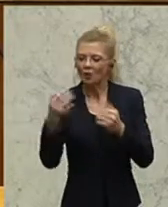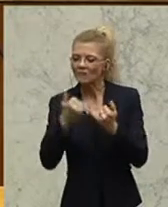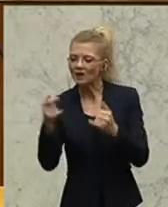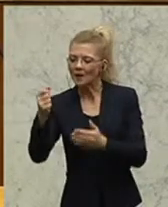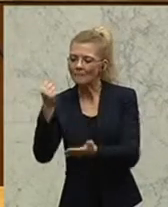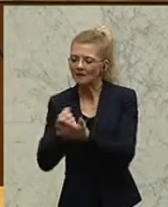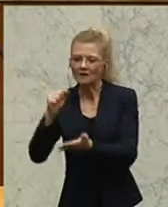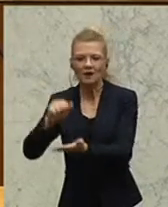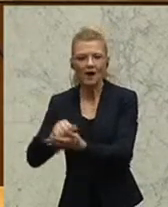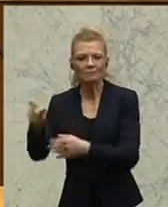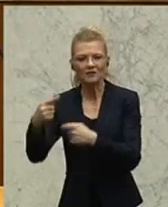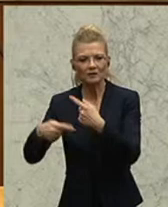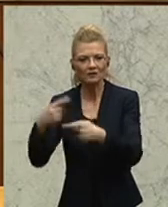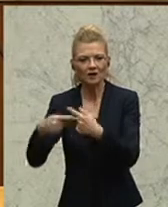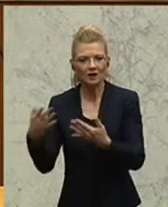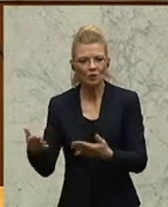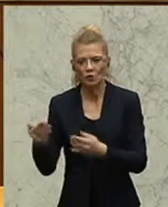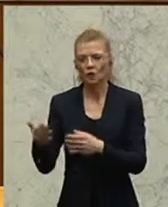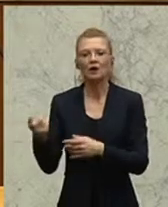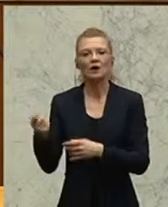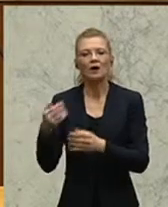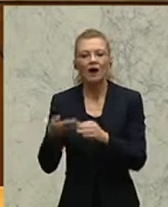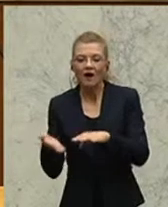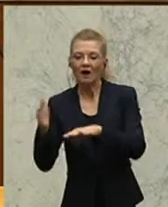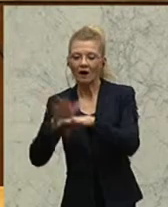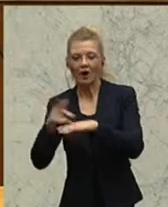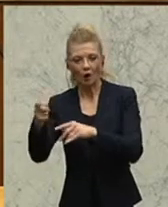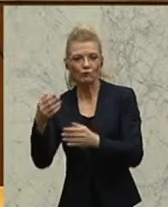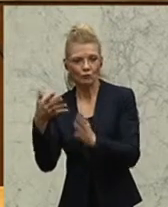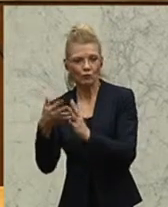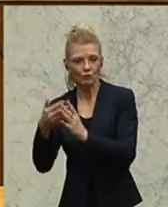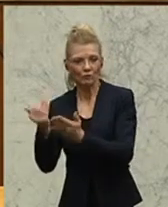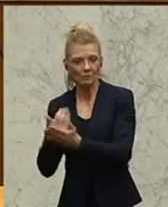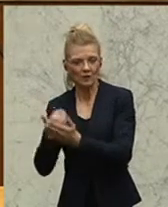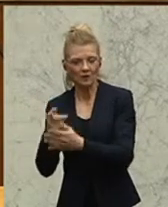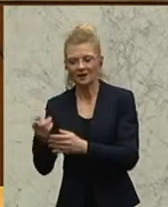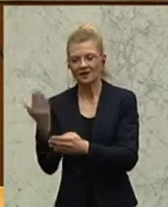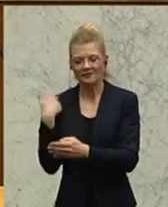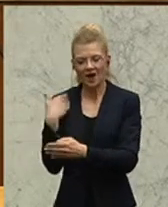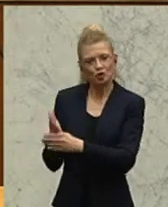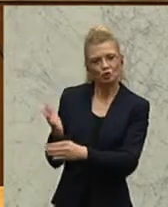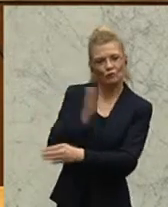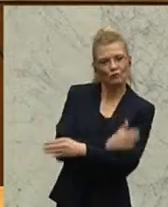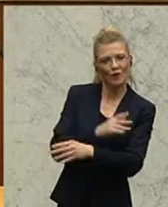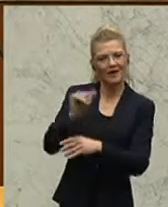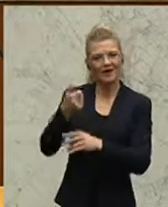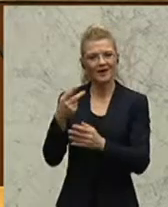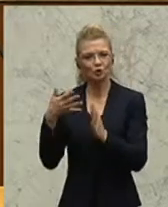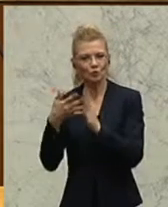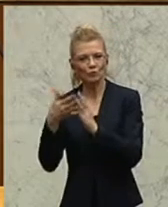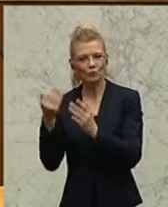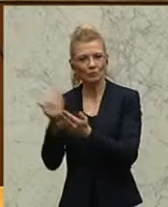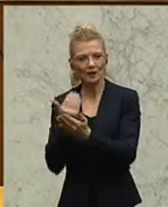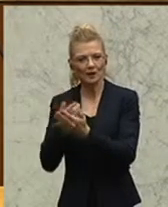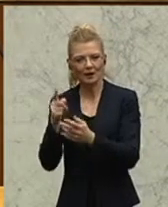bereits beim Follow-up-Prüfbericht durchaus schon ein Großteil der Empfehlungen des ersten Prüfberichtes umgesetzt wurde, dass einiges